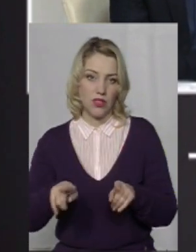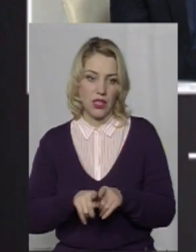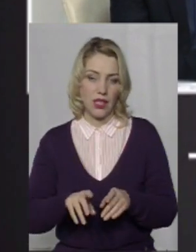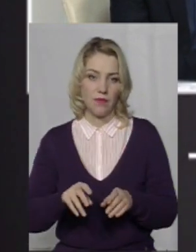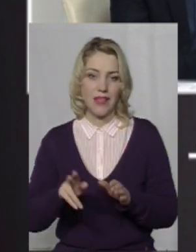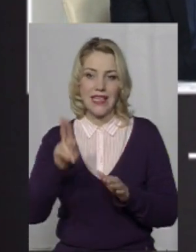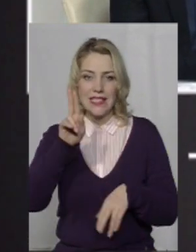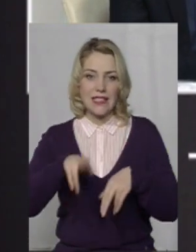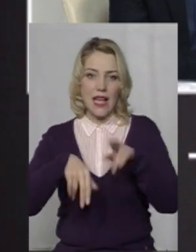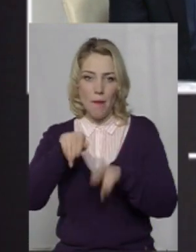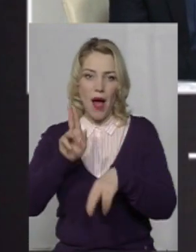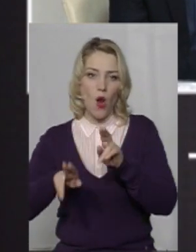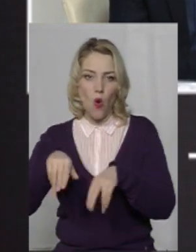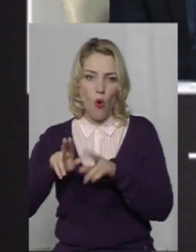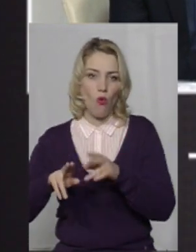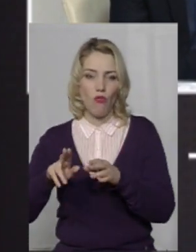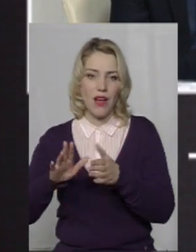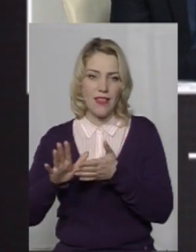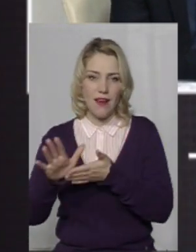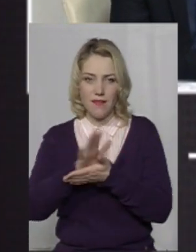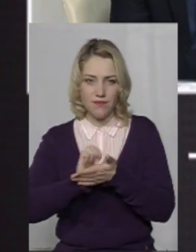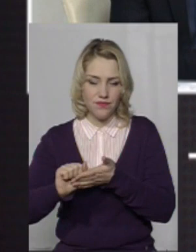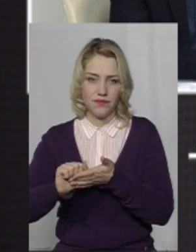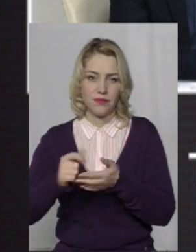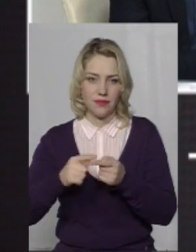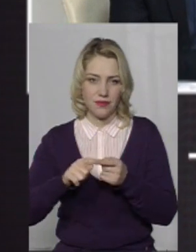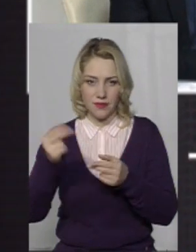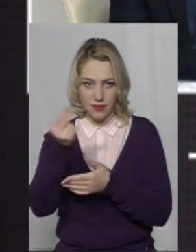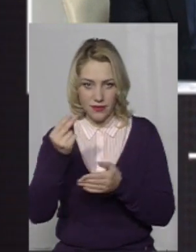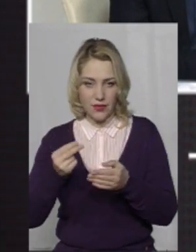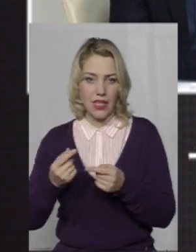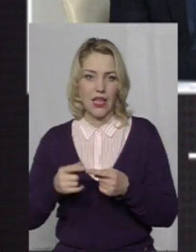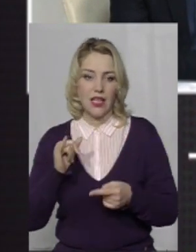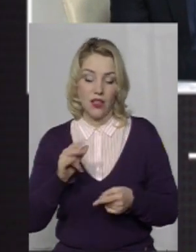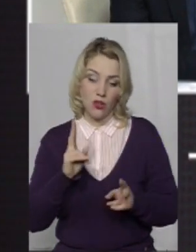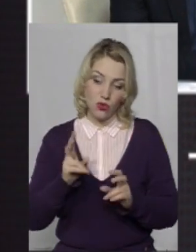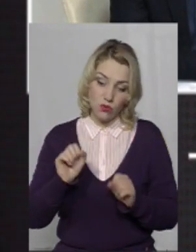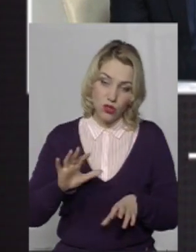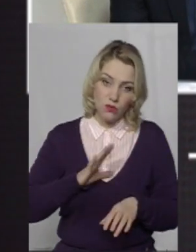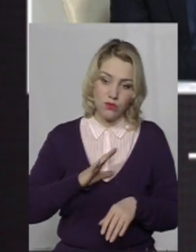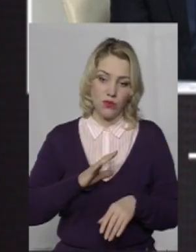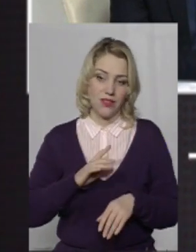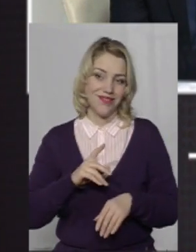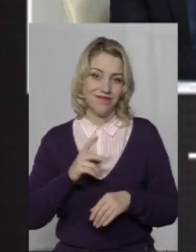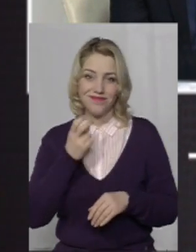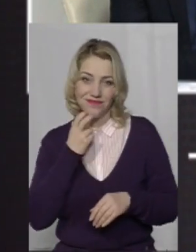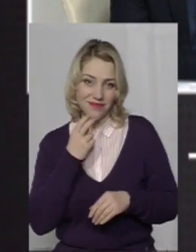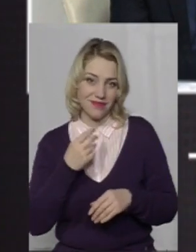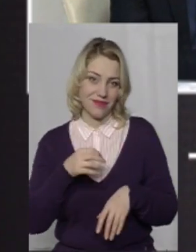замальовування. Так, можливо, для когось це буде десь, хтось сарказмом буде відноситись, але ж